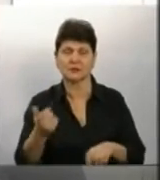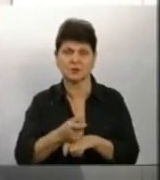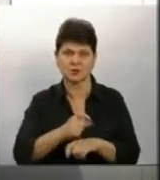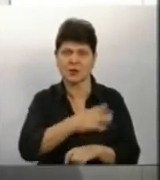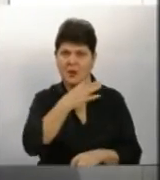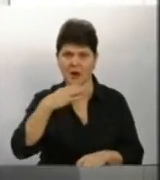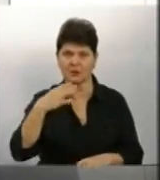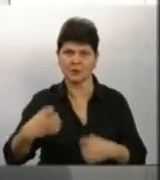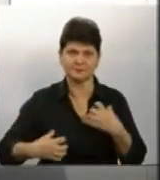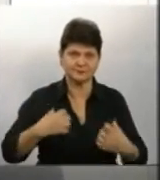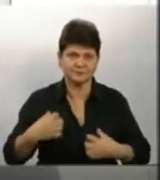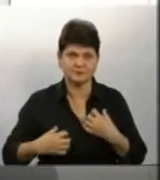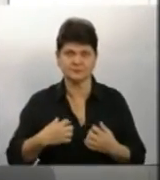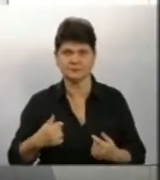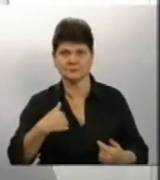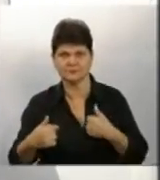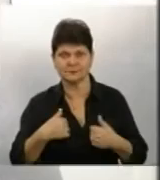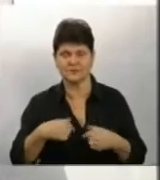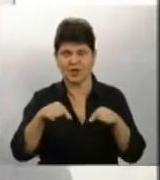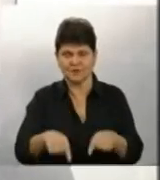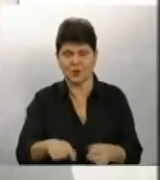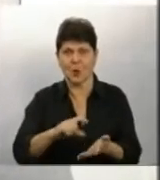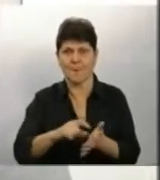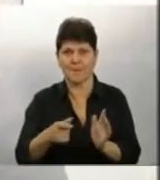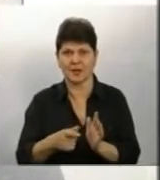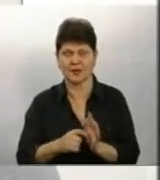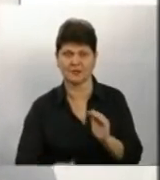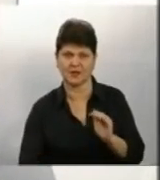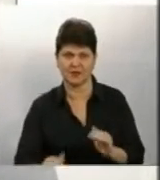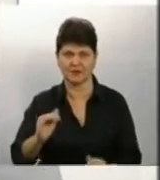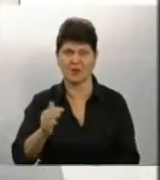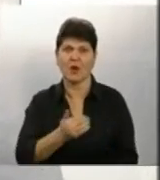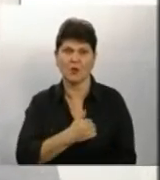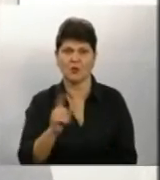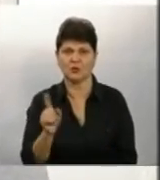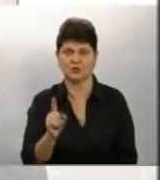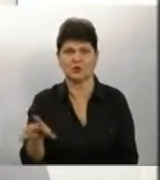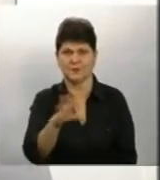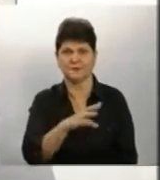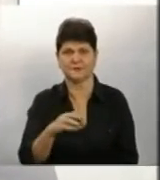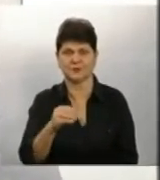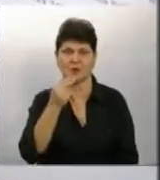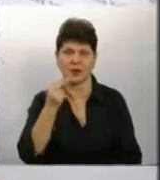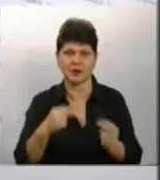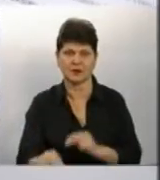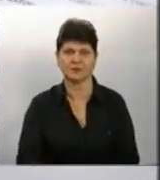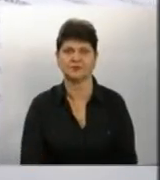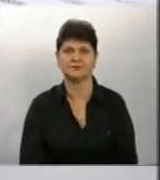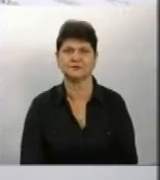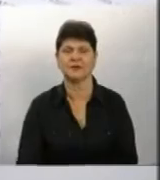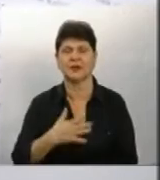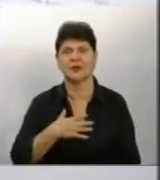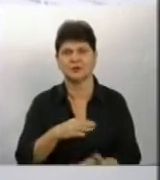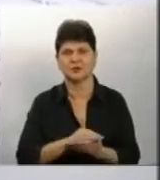в своєму маленькому дитинстві Хочеться, щоб у них все складалось найкраще Юлія